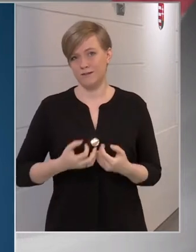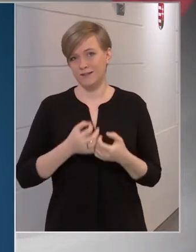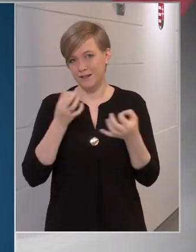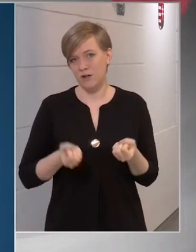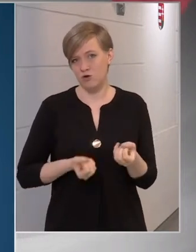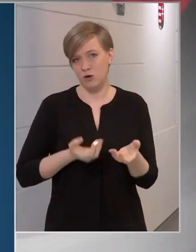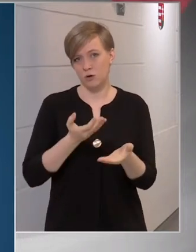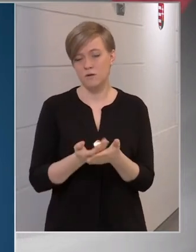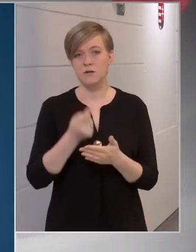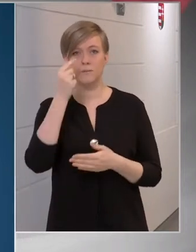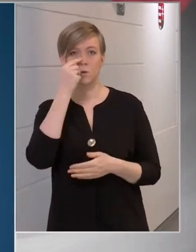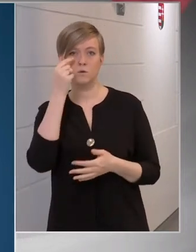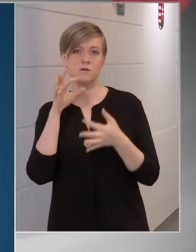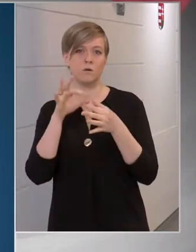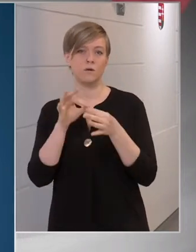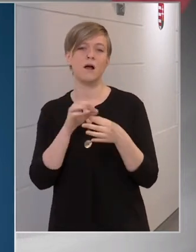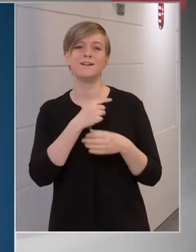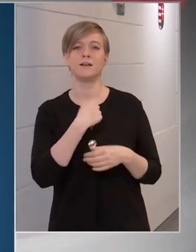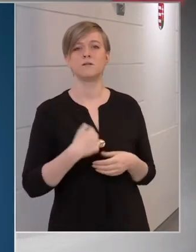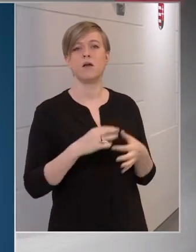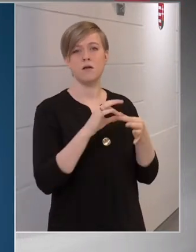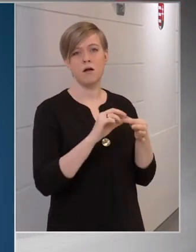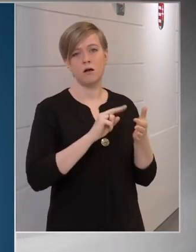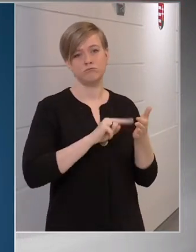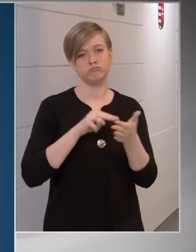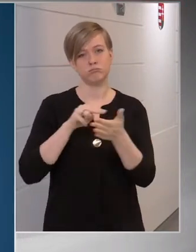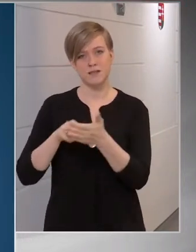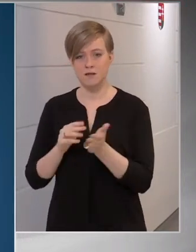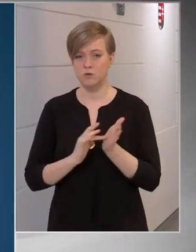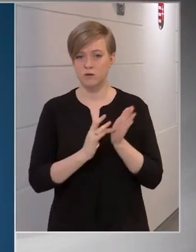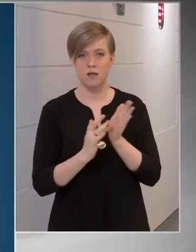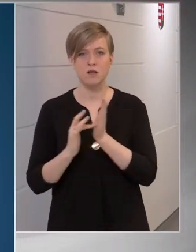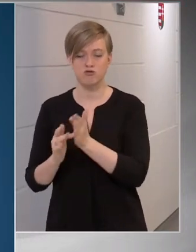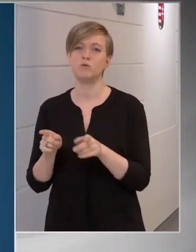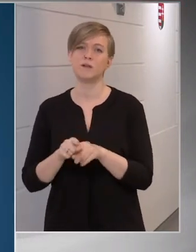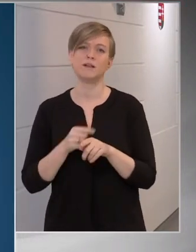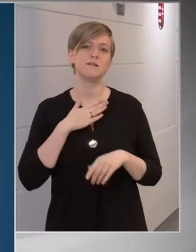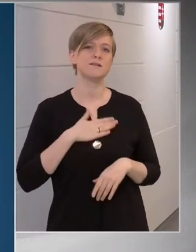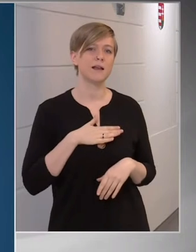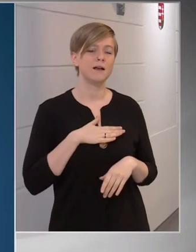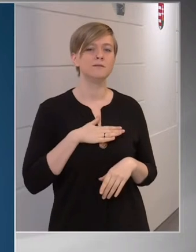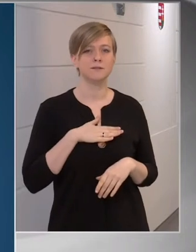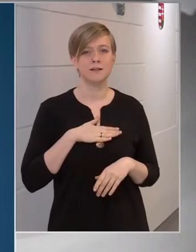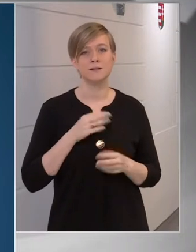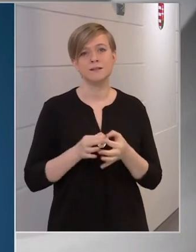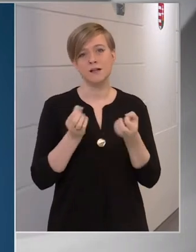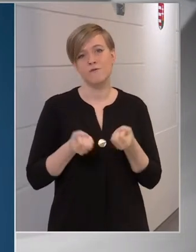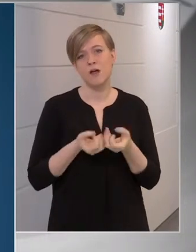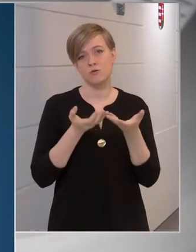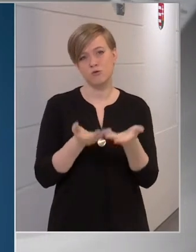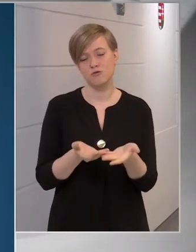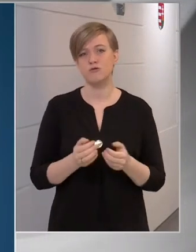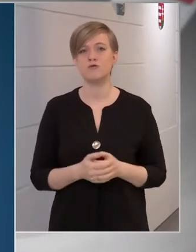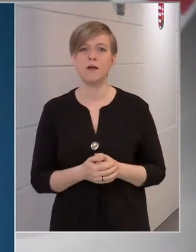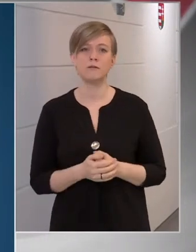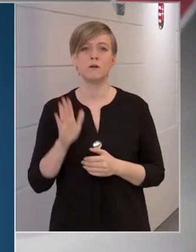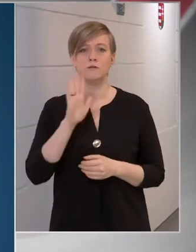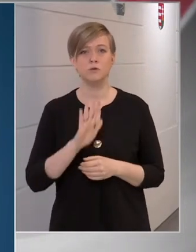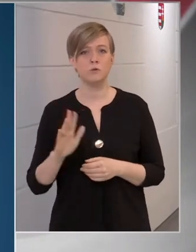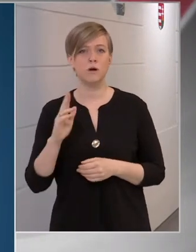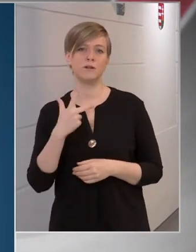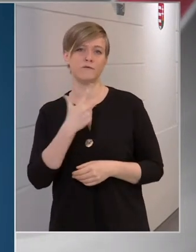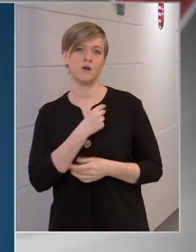az oroszszokkal és a kínaiakkal kötött szerződéseket, és ugyanígy szeretnénk nyilvánosságra hozni a nyugati